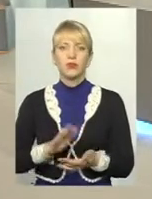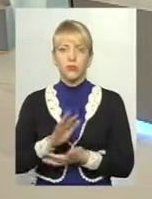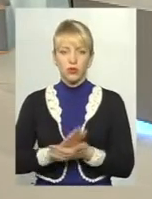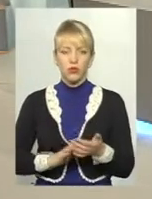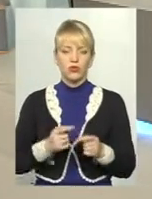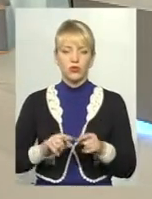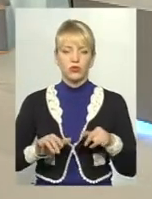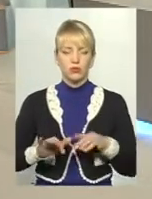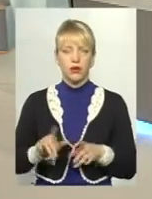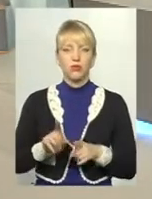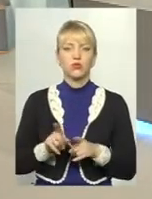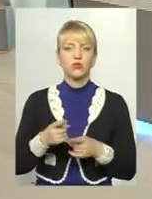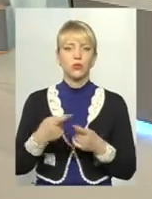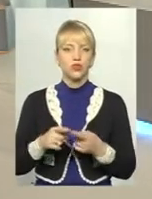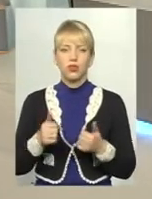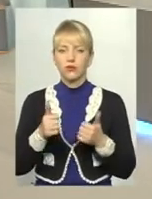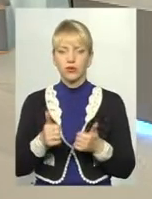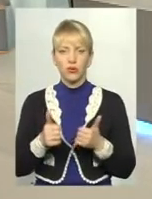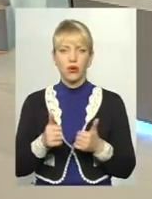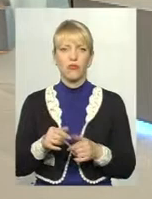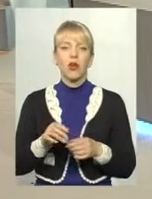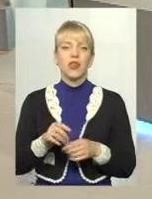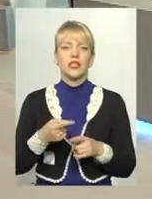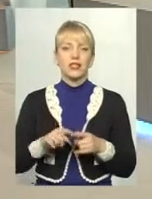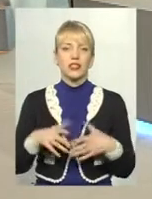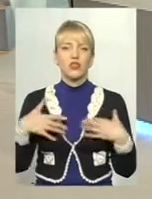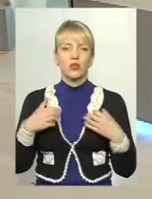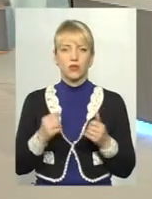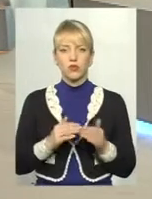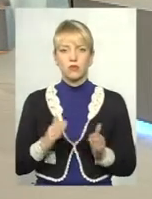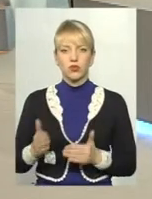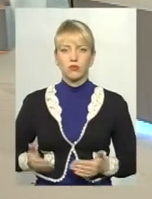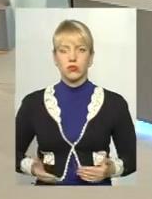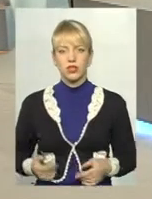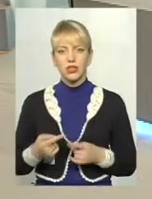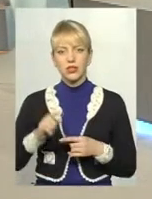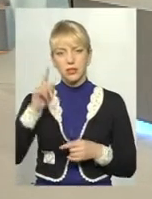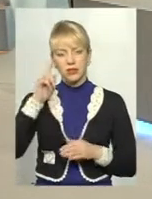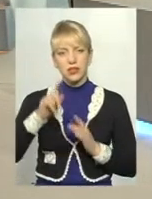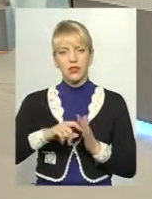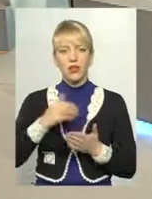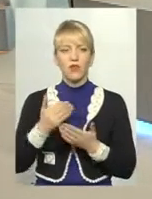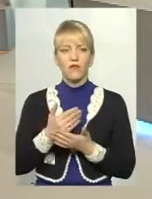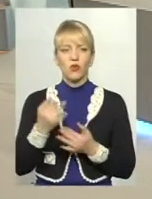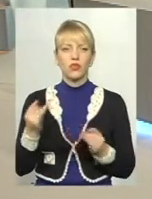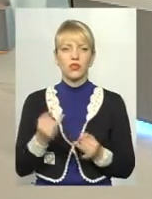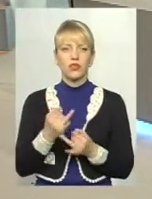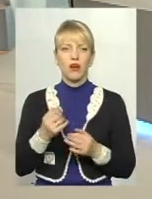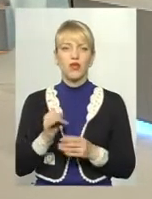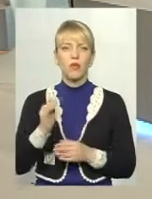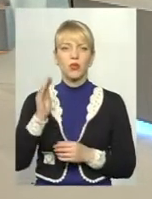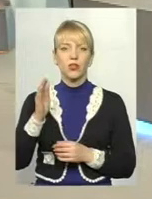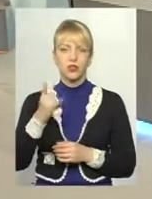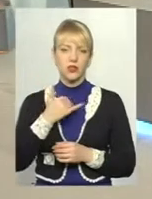цю справу, тому що це здорово, це класно, це здоровий спосіб життя, це пізнання нового, цікавого. І потенціал в нас дуже